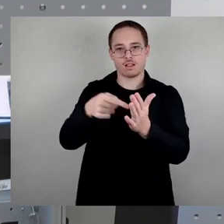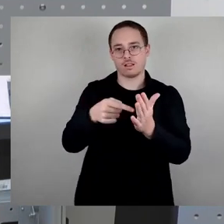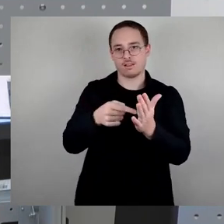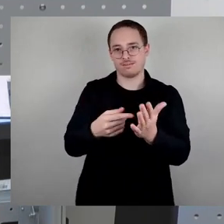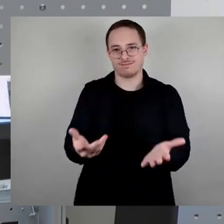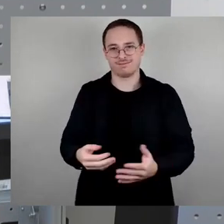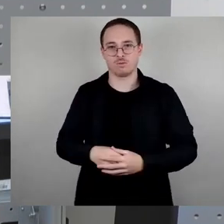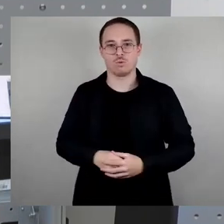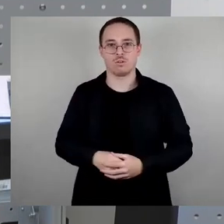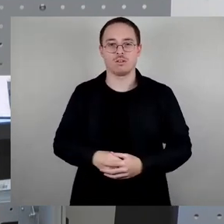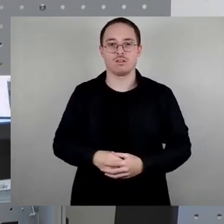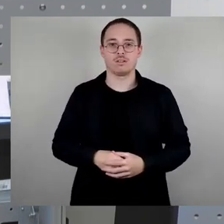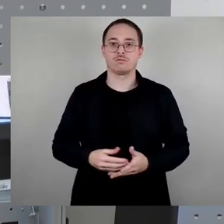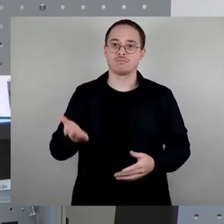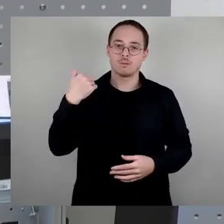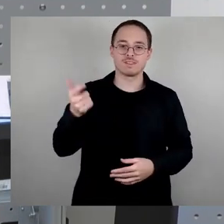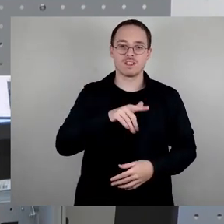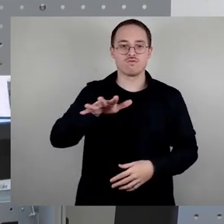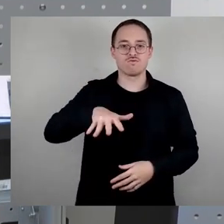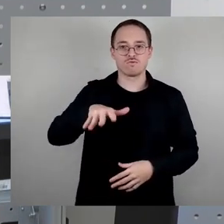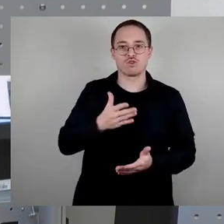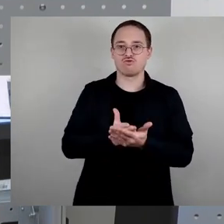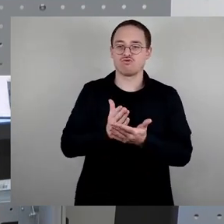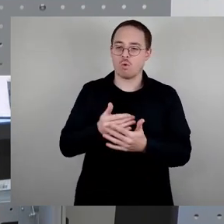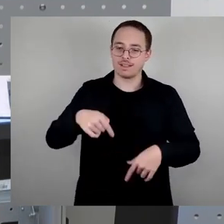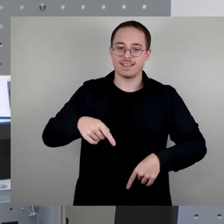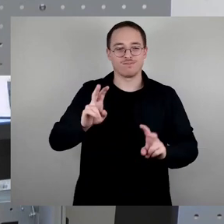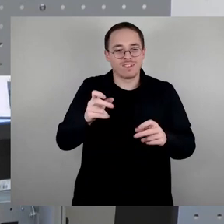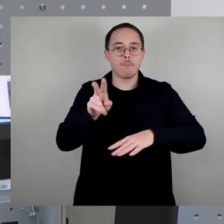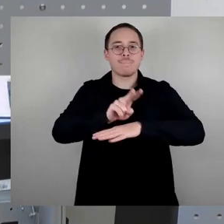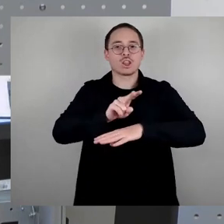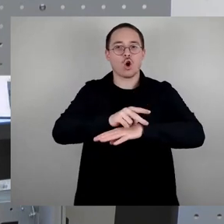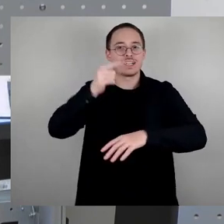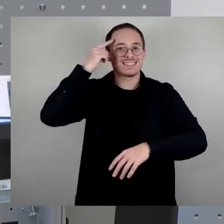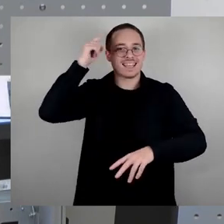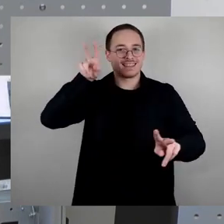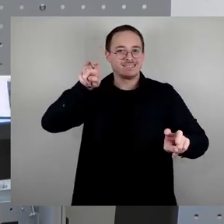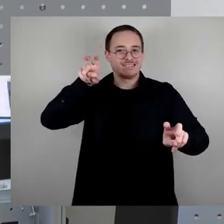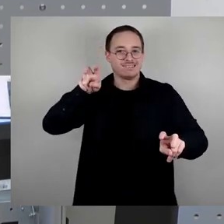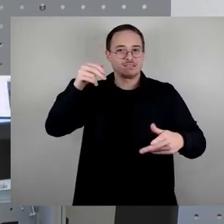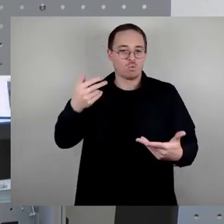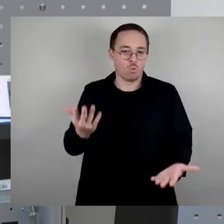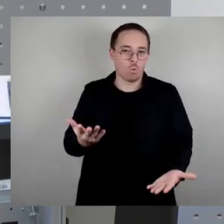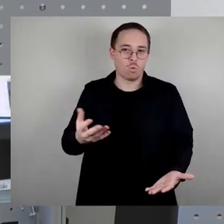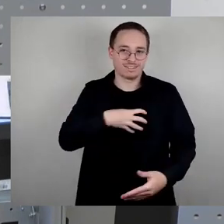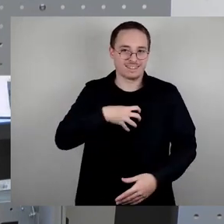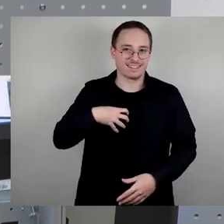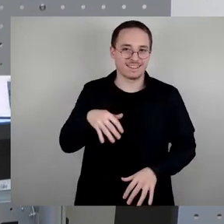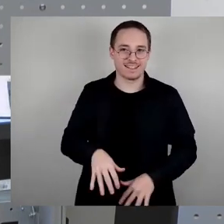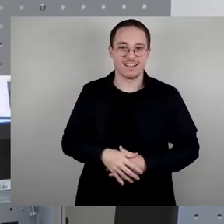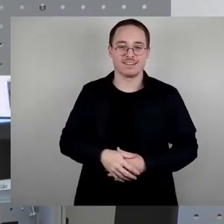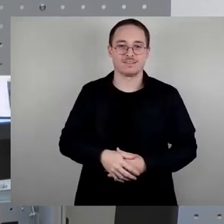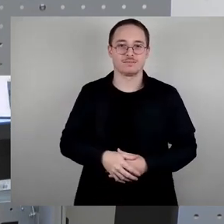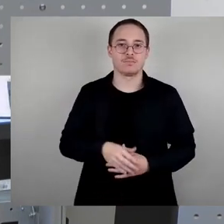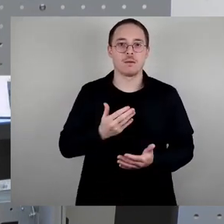wir seit 2015 auch in Dresden bereits zur Genüge. Der bisher perfideste Ausdruck der herrschenden, was du zu